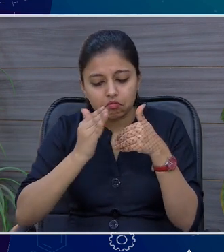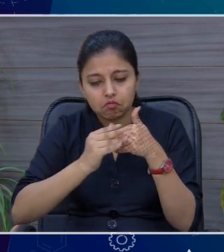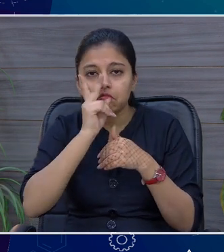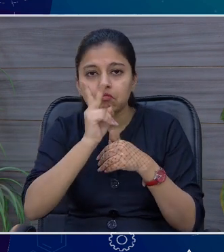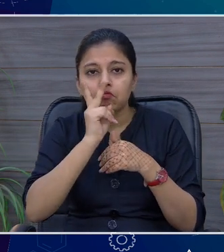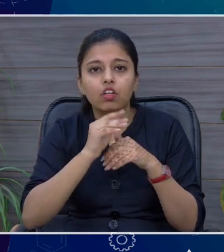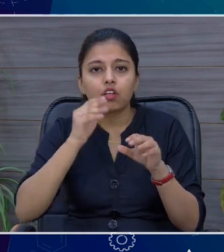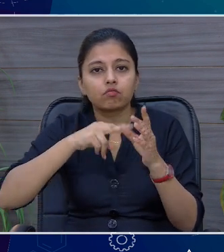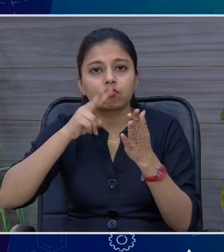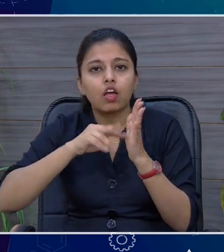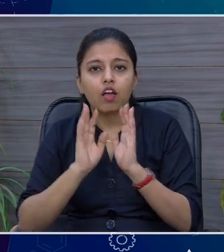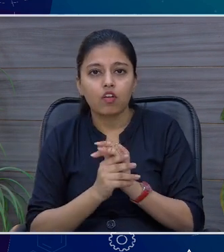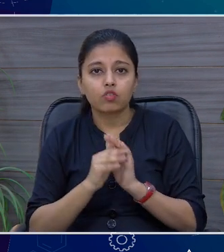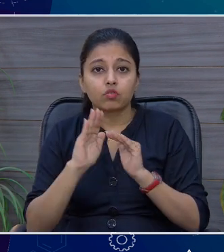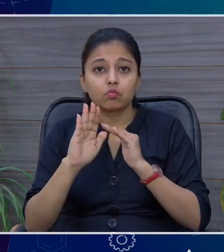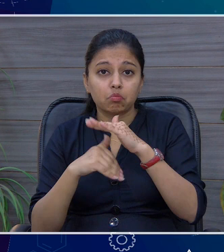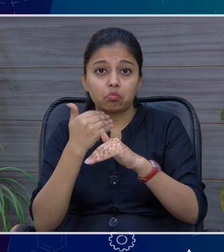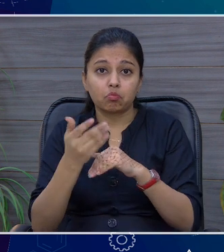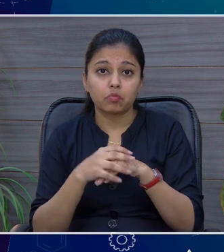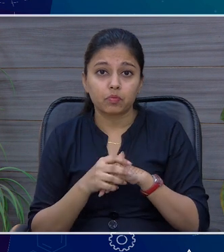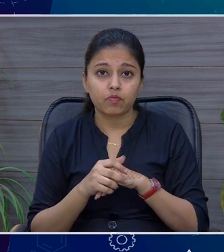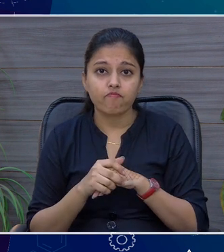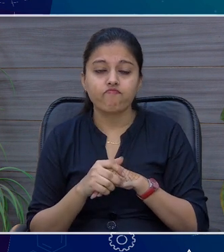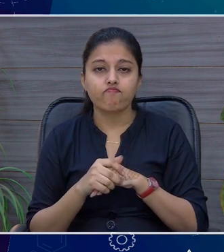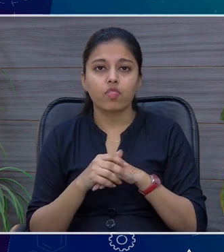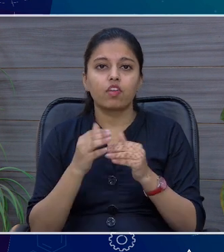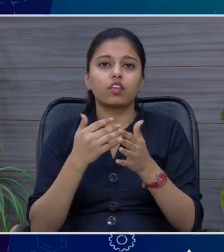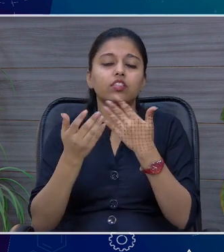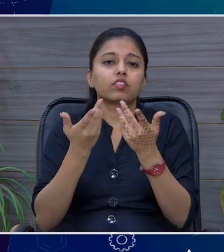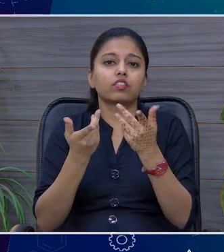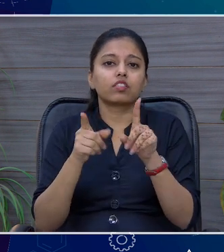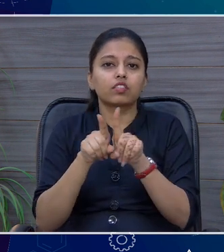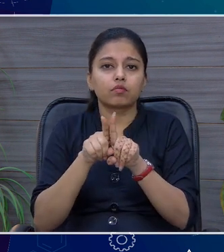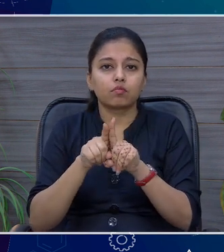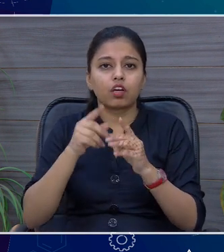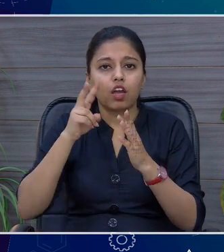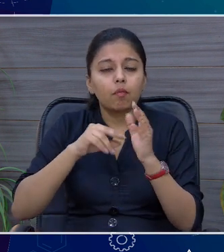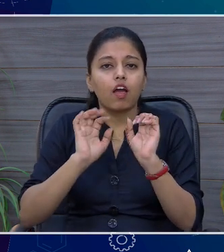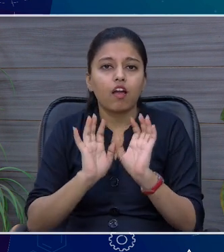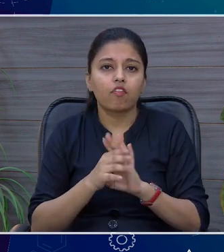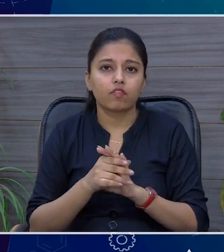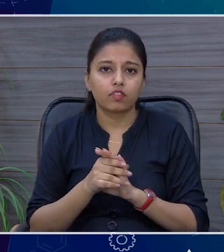प्लीमेंटेशन में प्लीमेंटेशन में तो में को सब्से टाइब करें हम शी